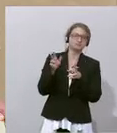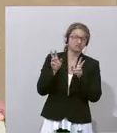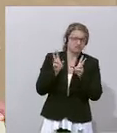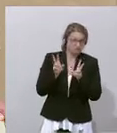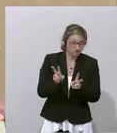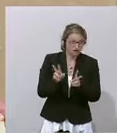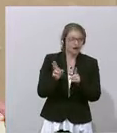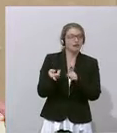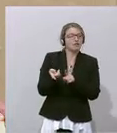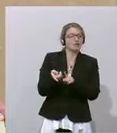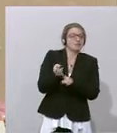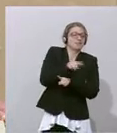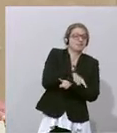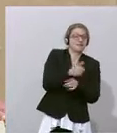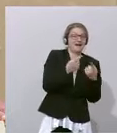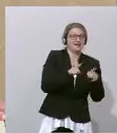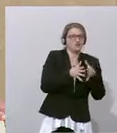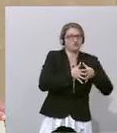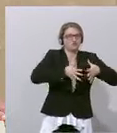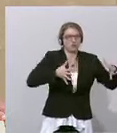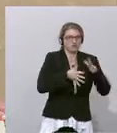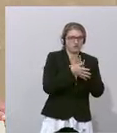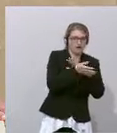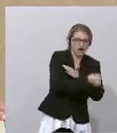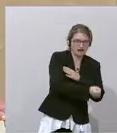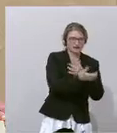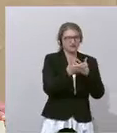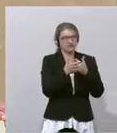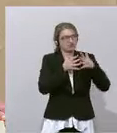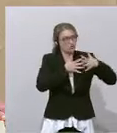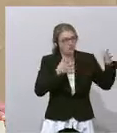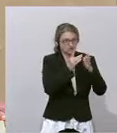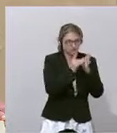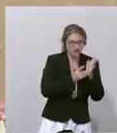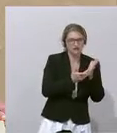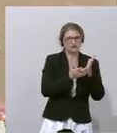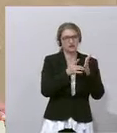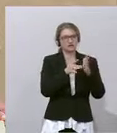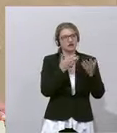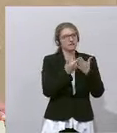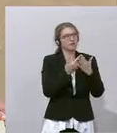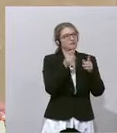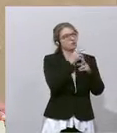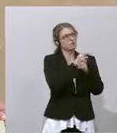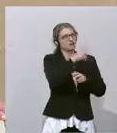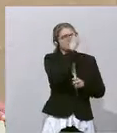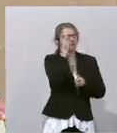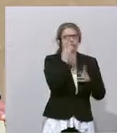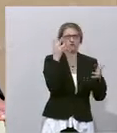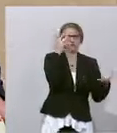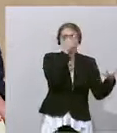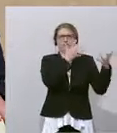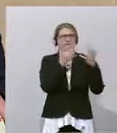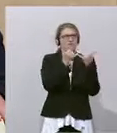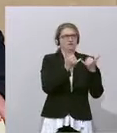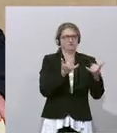großen Datenmengen, großer Verwirrung, der der Desinformation der österreichischen Bevölkerung dient. Und da sind wir